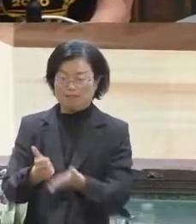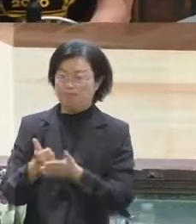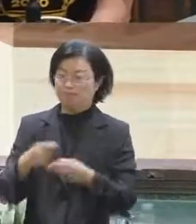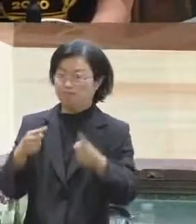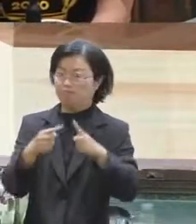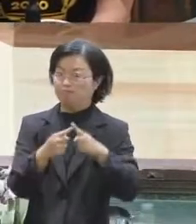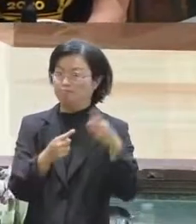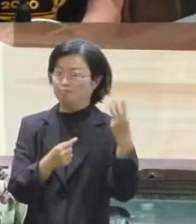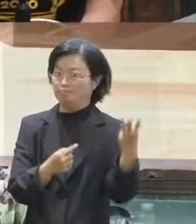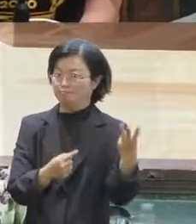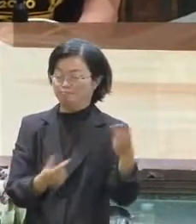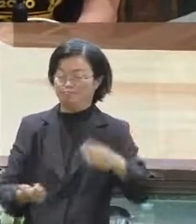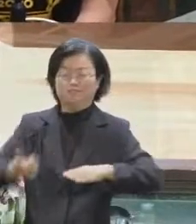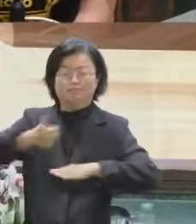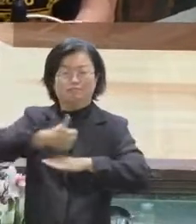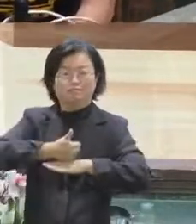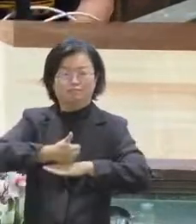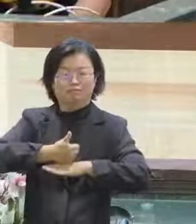這個部分